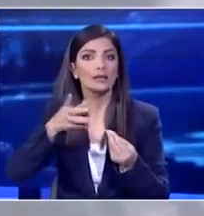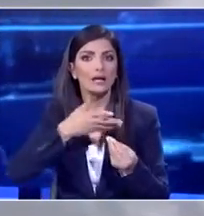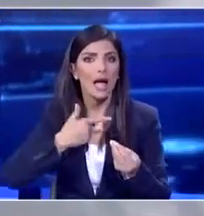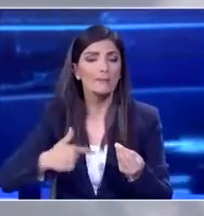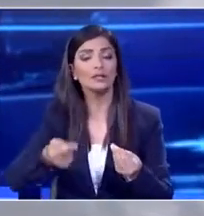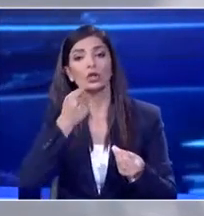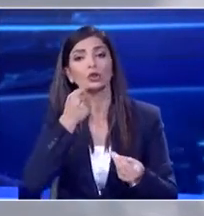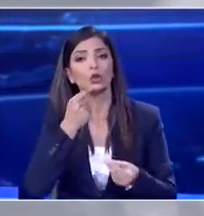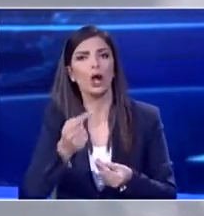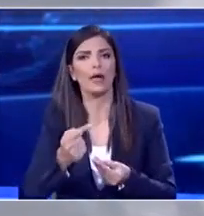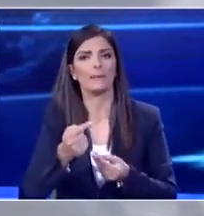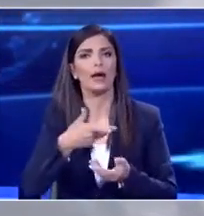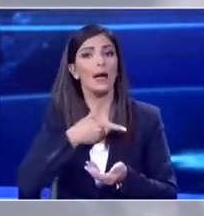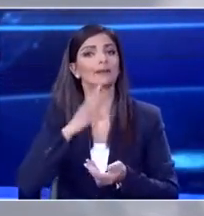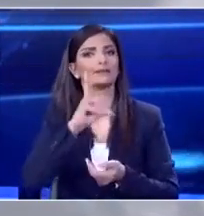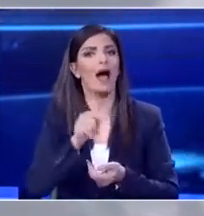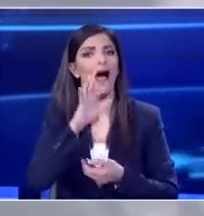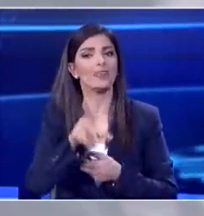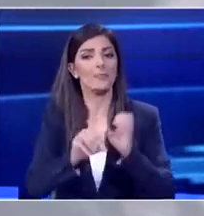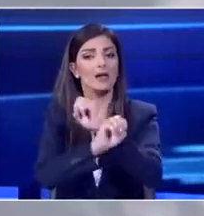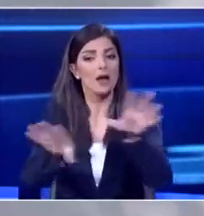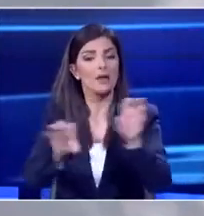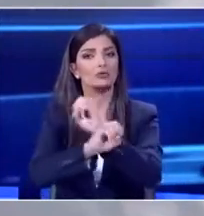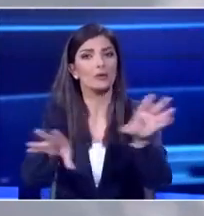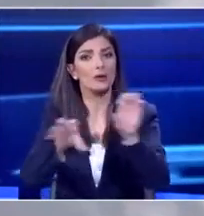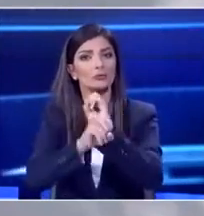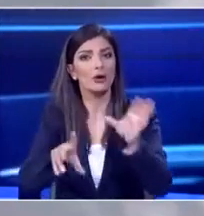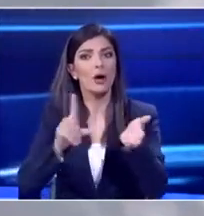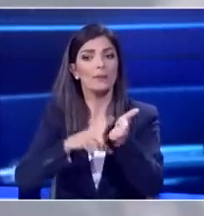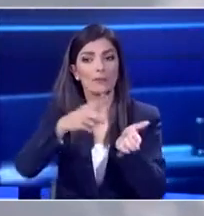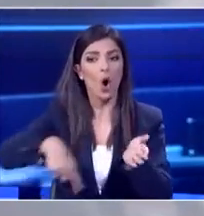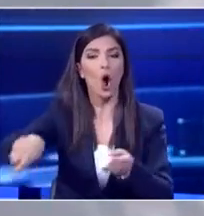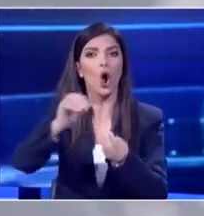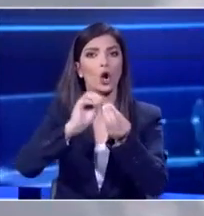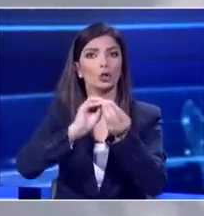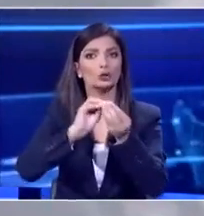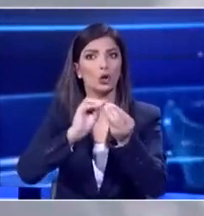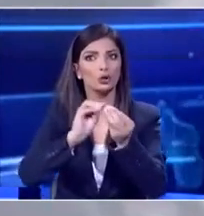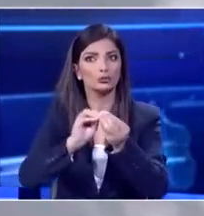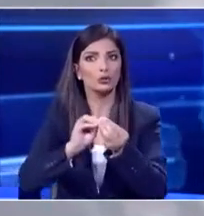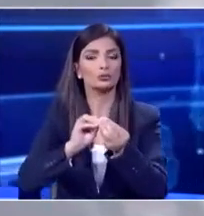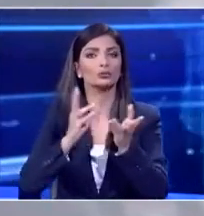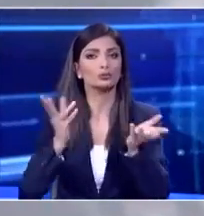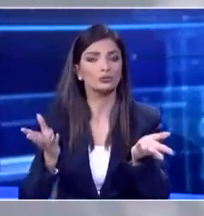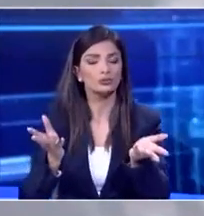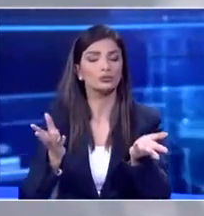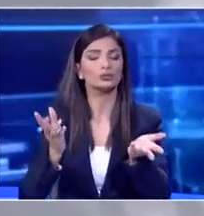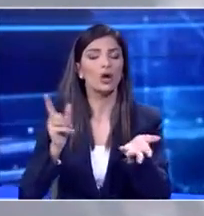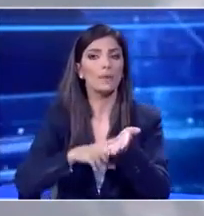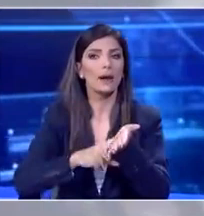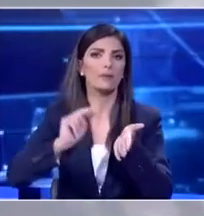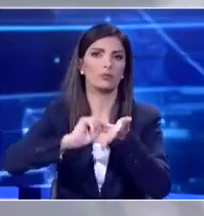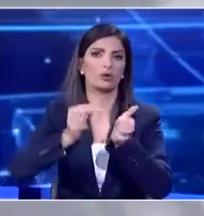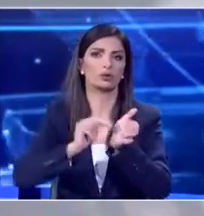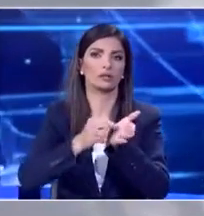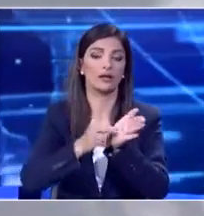με ανακοινώσεις καθημερινά ότι όσοι επισκεφτείκαν χώρες δεν είναι